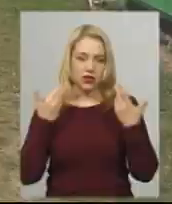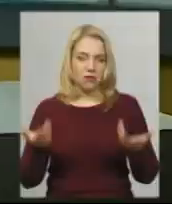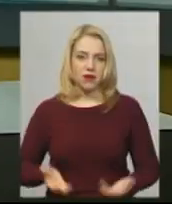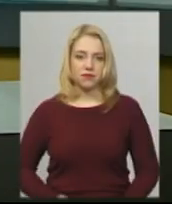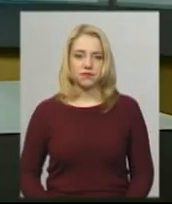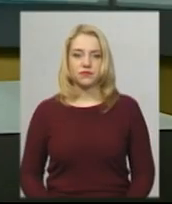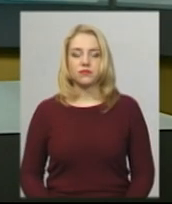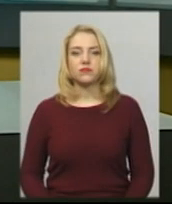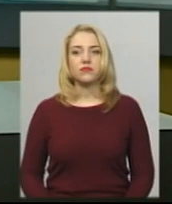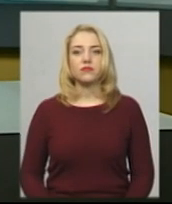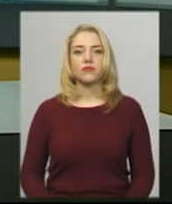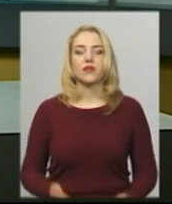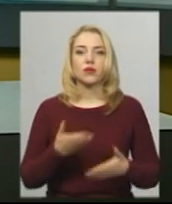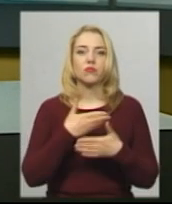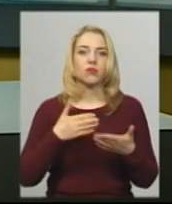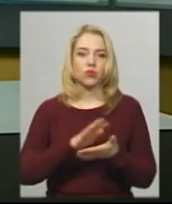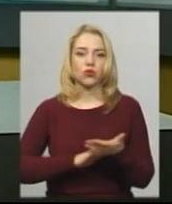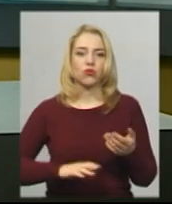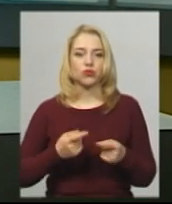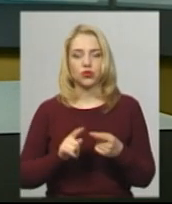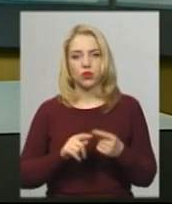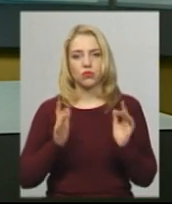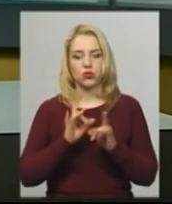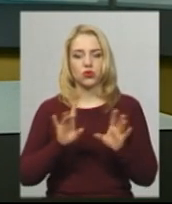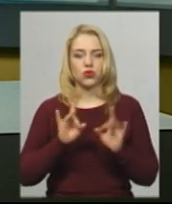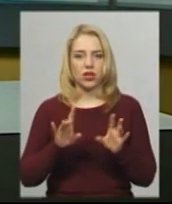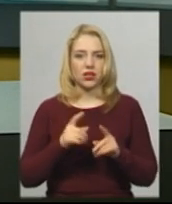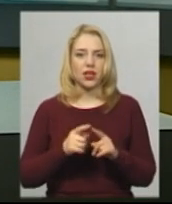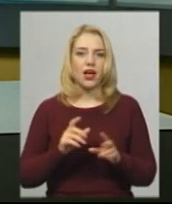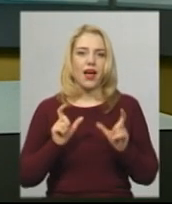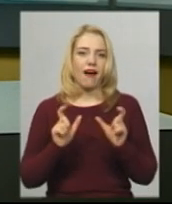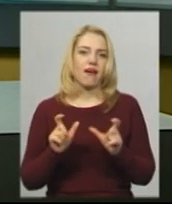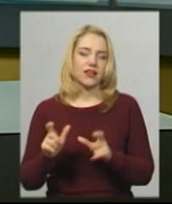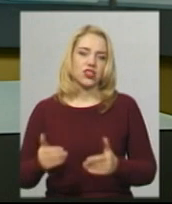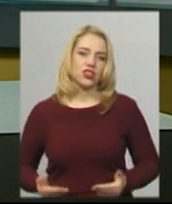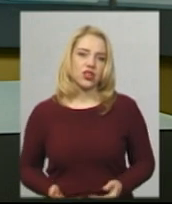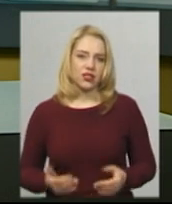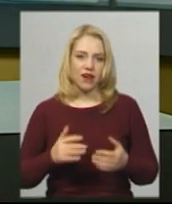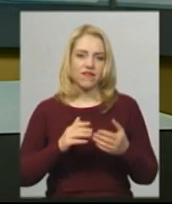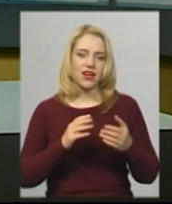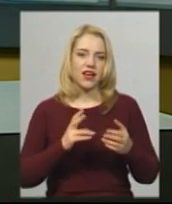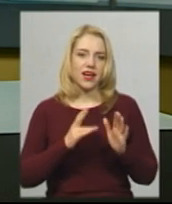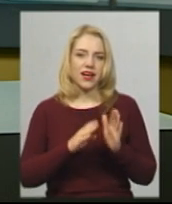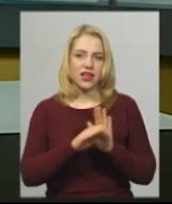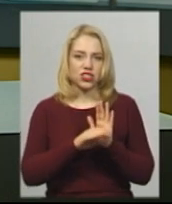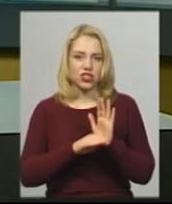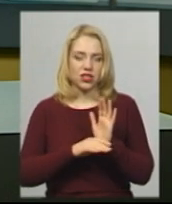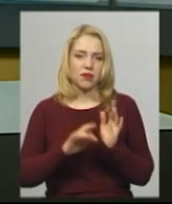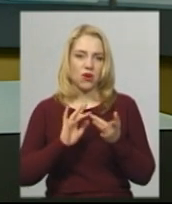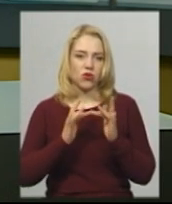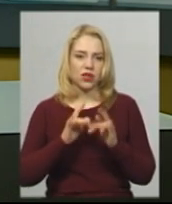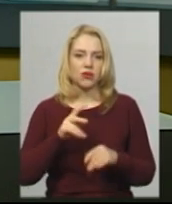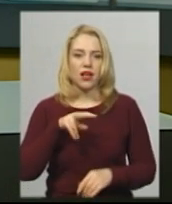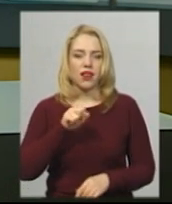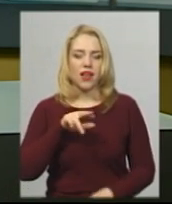Ми продовжуємо цикл сюжетів «Карантин». Життя в режимі онлайн у леуреатів, всеукраїнських та